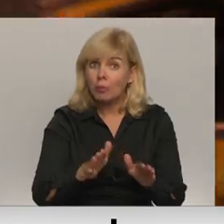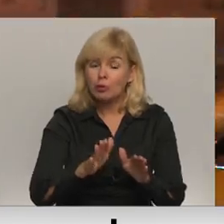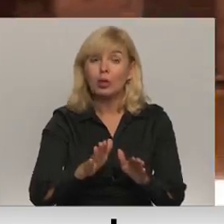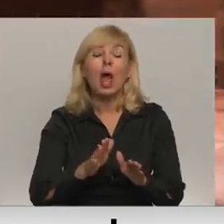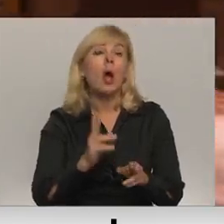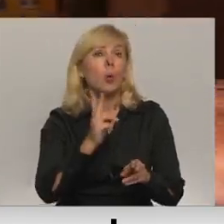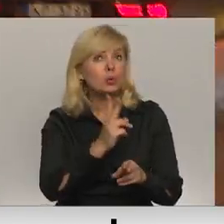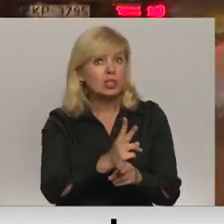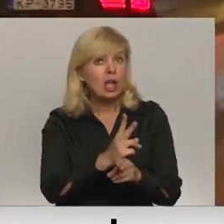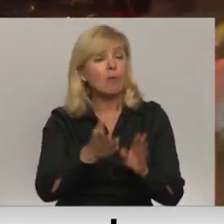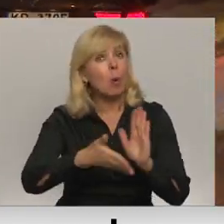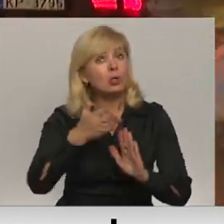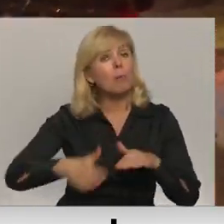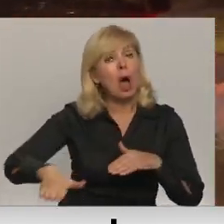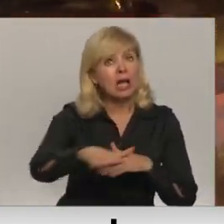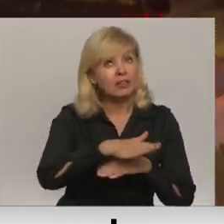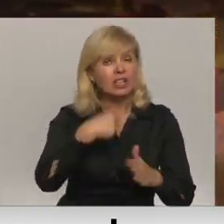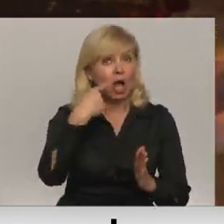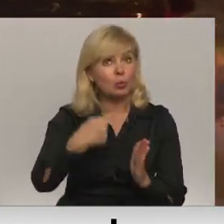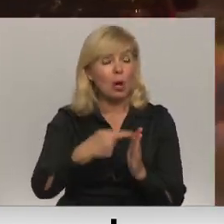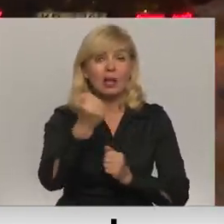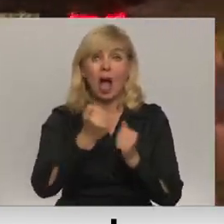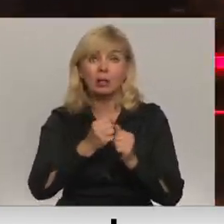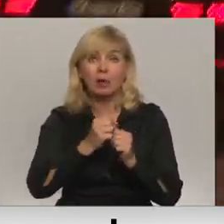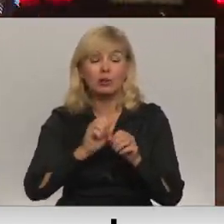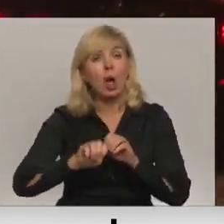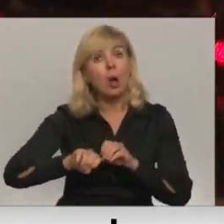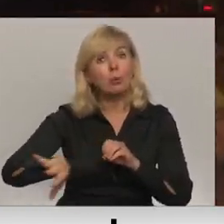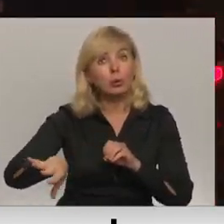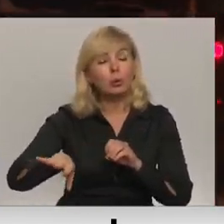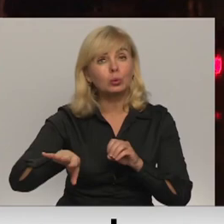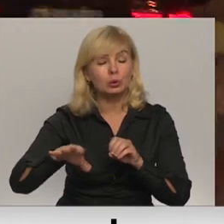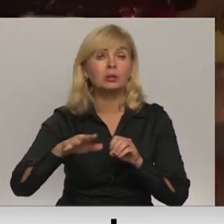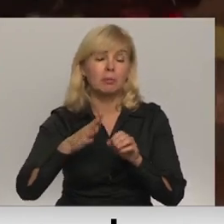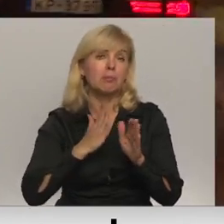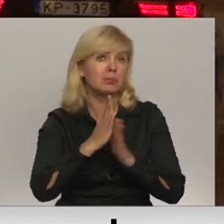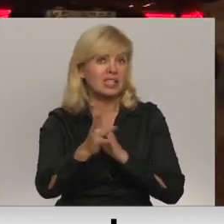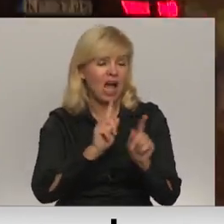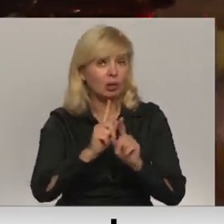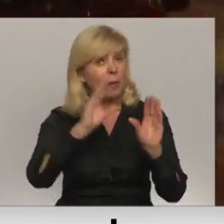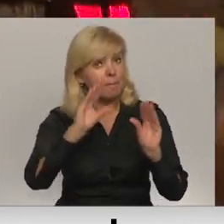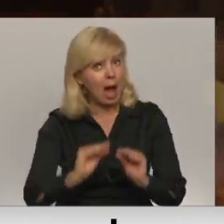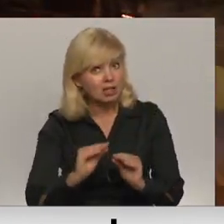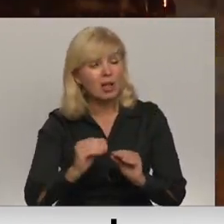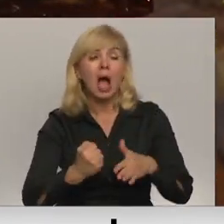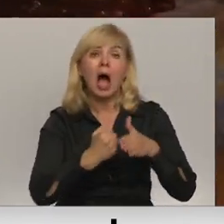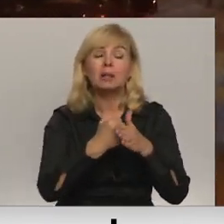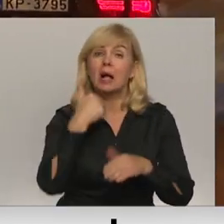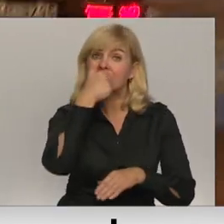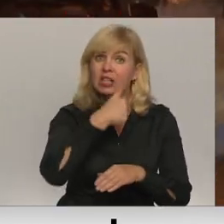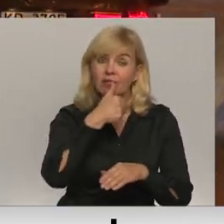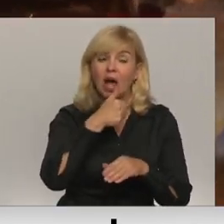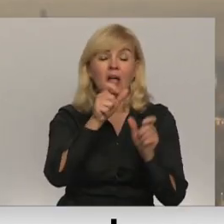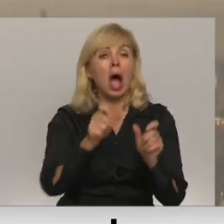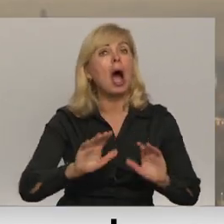uzdevumi vides kvalitātes uzlabošanai noteikti automašīnu plosmas samazināšana pilsētas centrā. Pārdomāts atbalsts individuālās apkuras